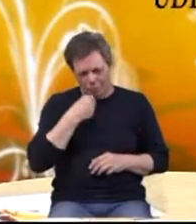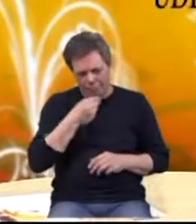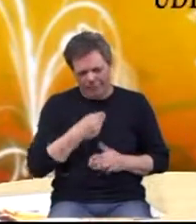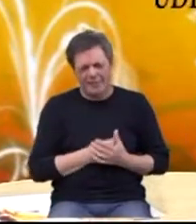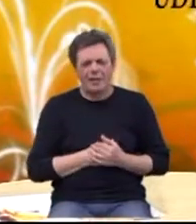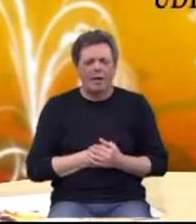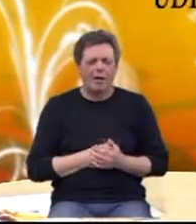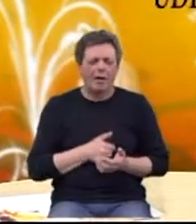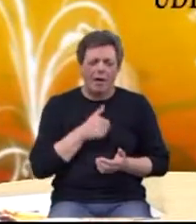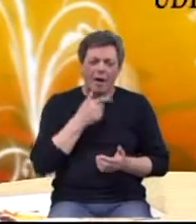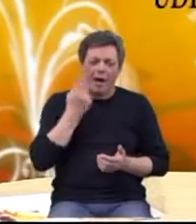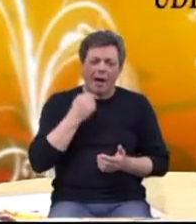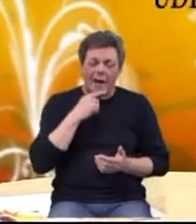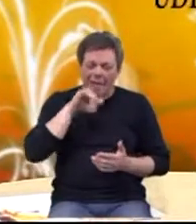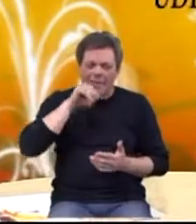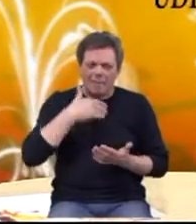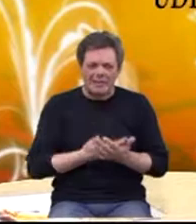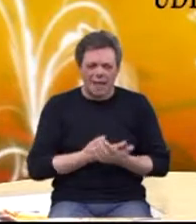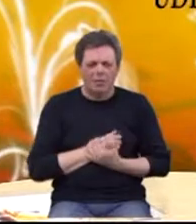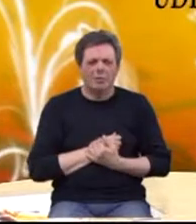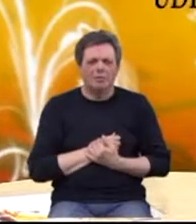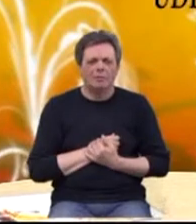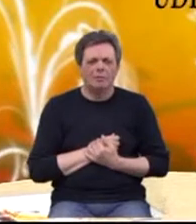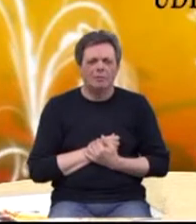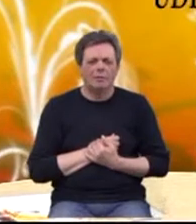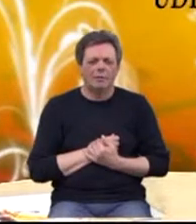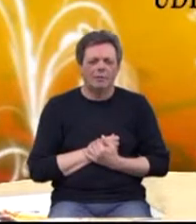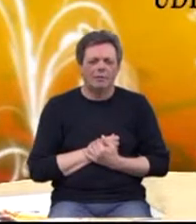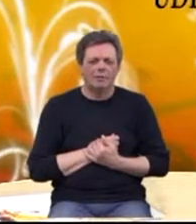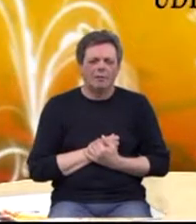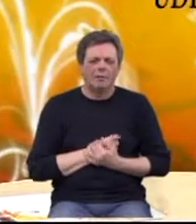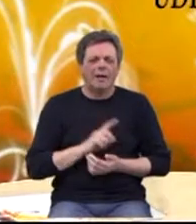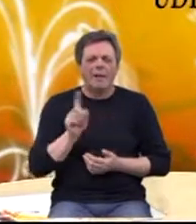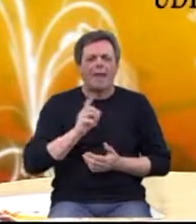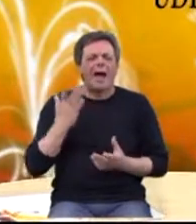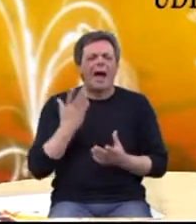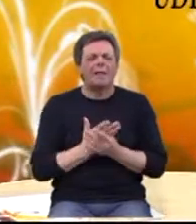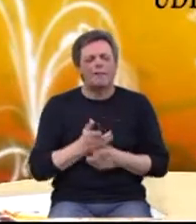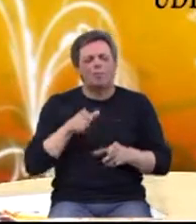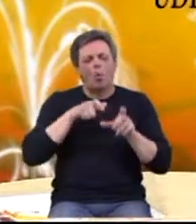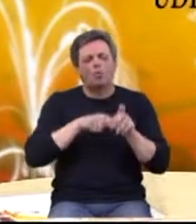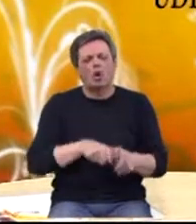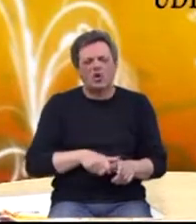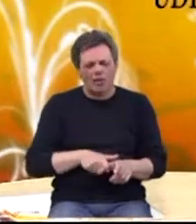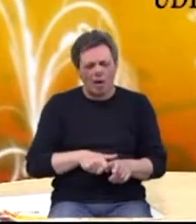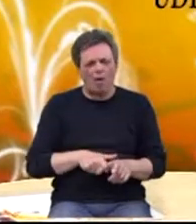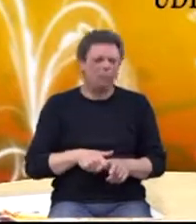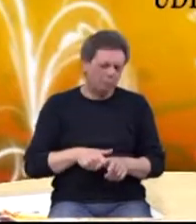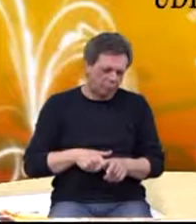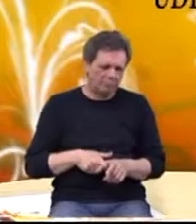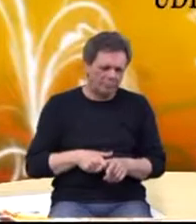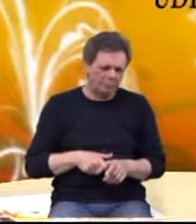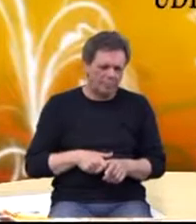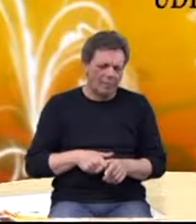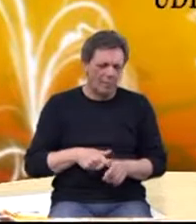isto tako na svoj način priznao, ja bih rekla, neadekvatno uključivanje endokrinologa svoje